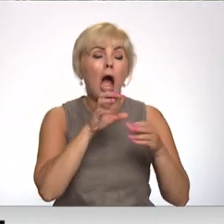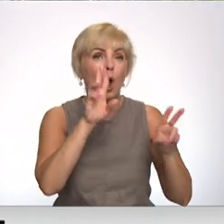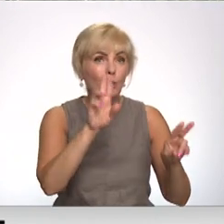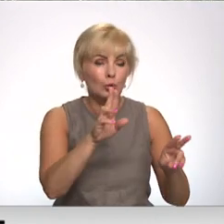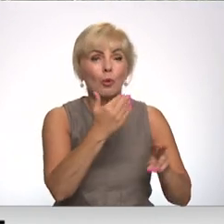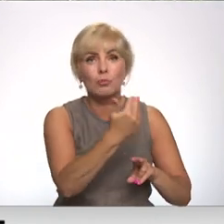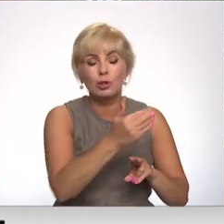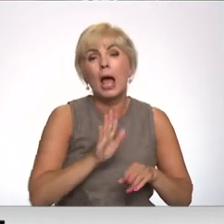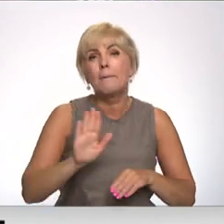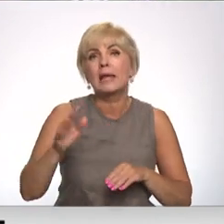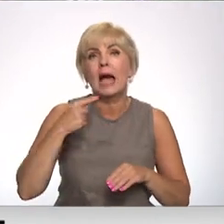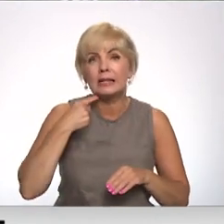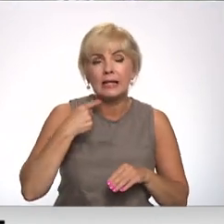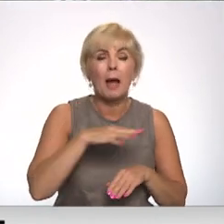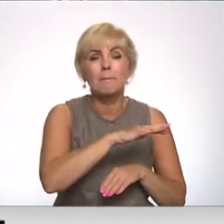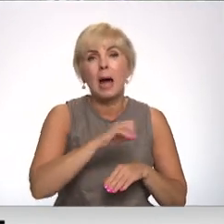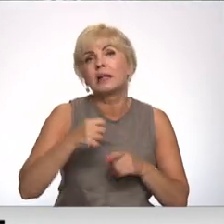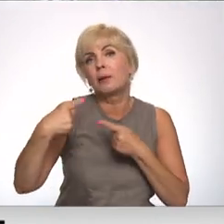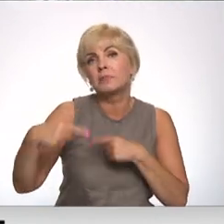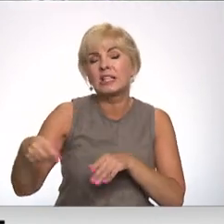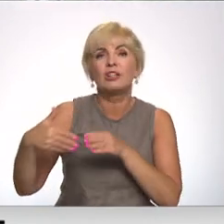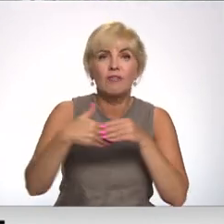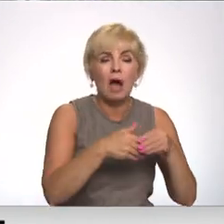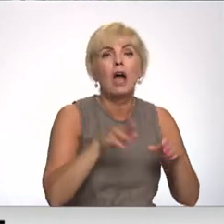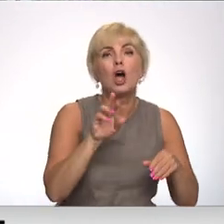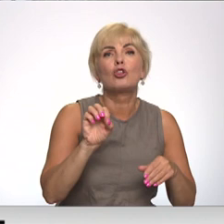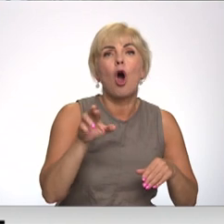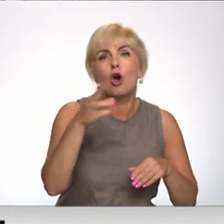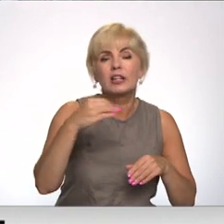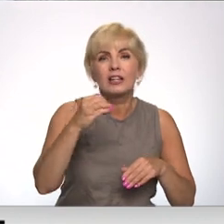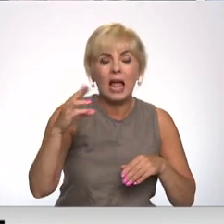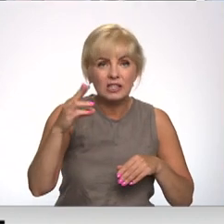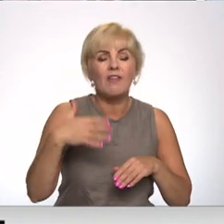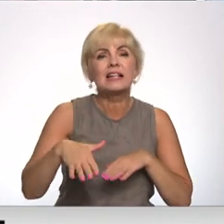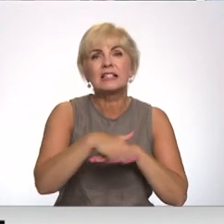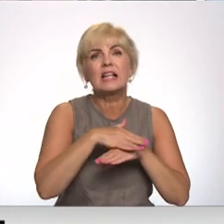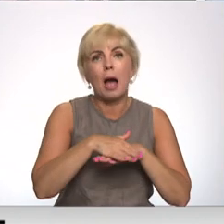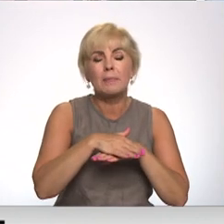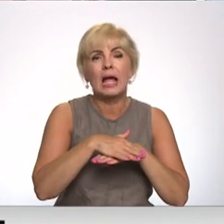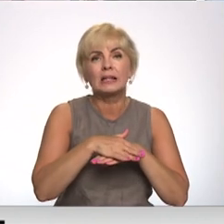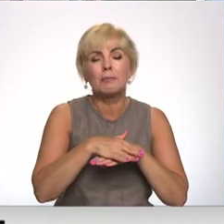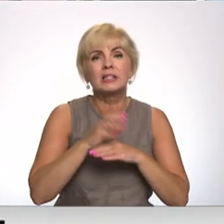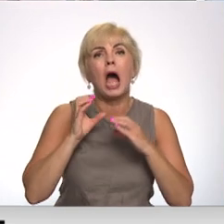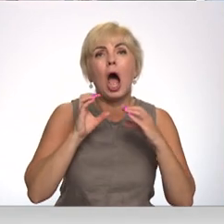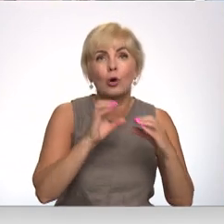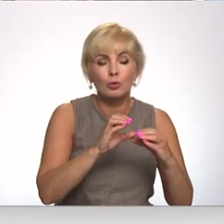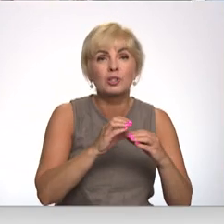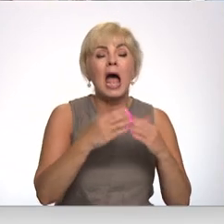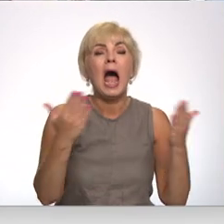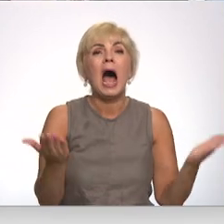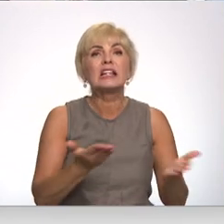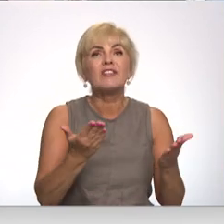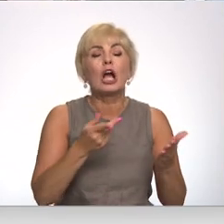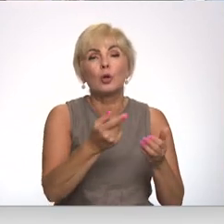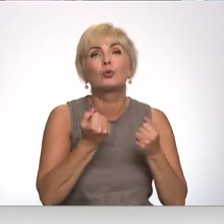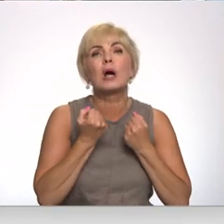reisiem Pierīgā pārņemt citi pārvadātāji – Nordeka vai Latvijas sabiedriskais autobus. Pārdejādi atslūgotos vadītāji, kurus varētu,